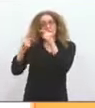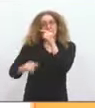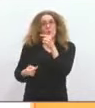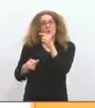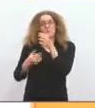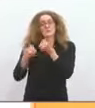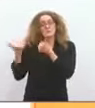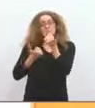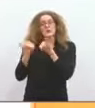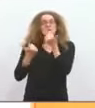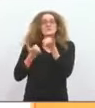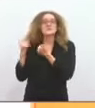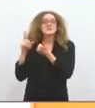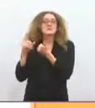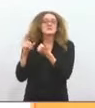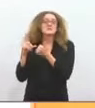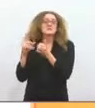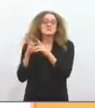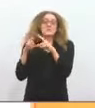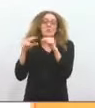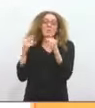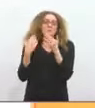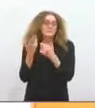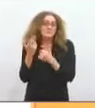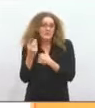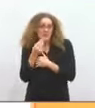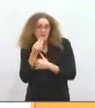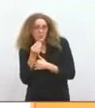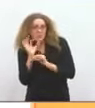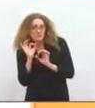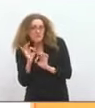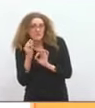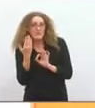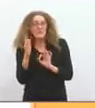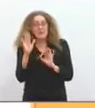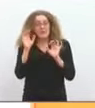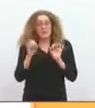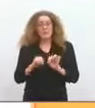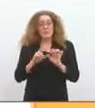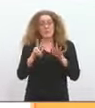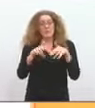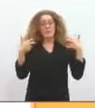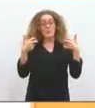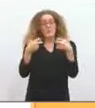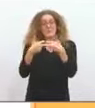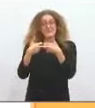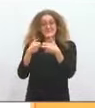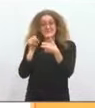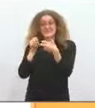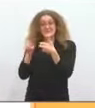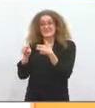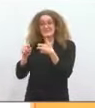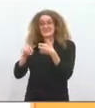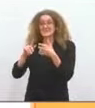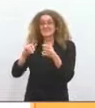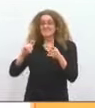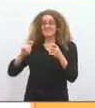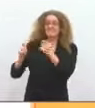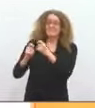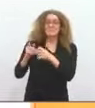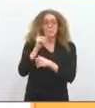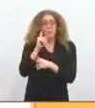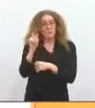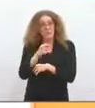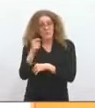très faible, on pourrait aussi faire un arbitrage différent que l'augmentation du prix de l'assainissement, puisque vous savez que c'est un budget qui doit s